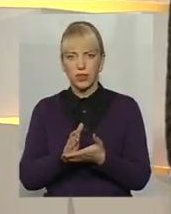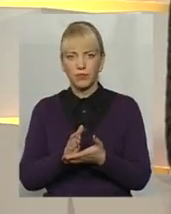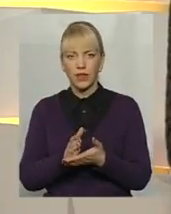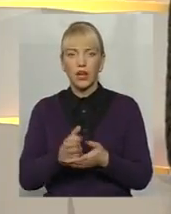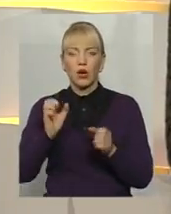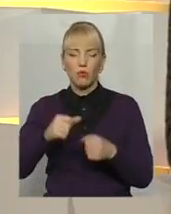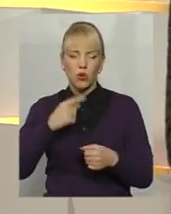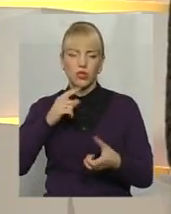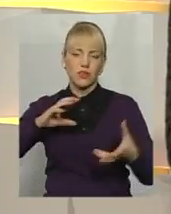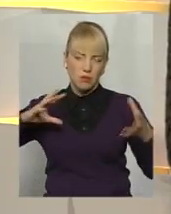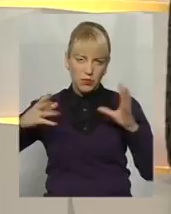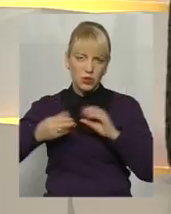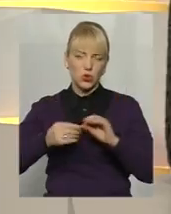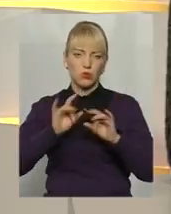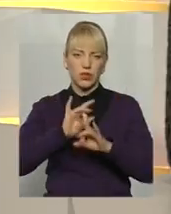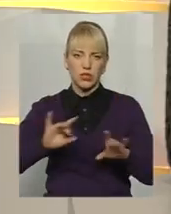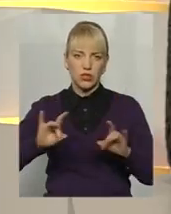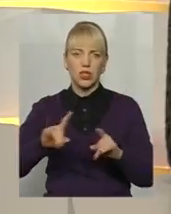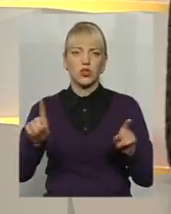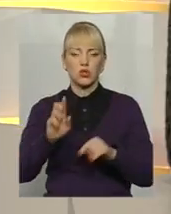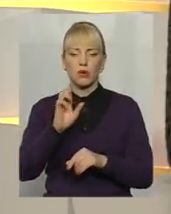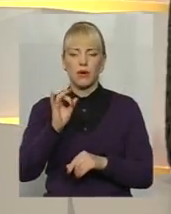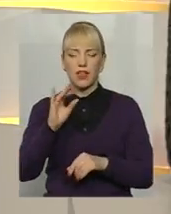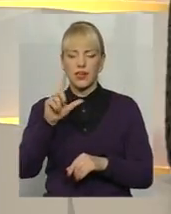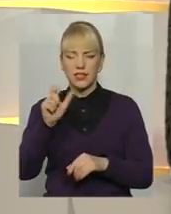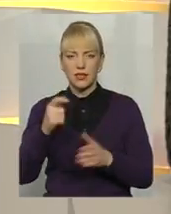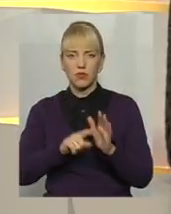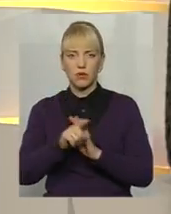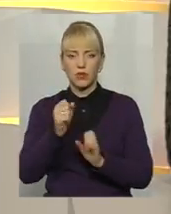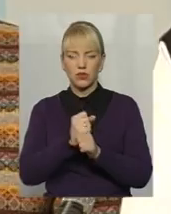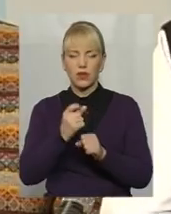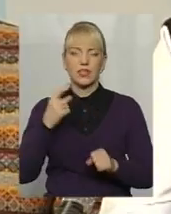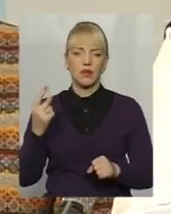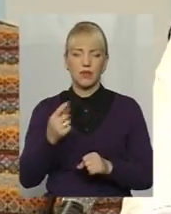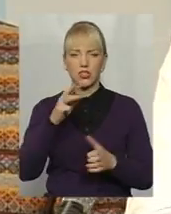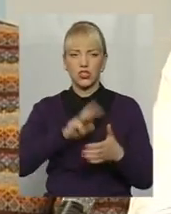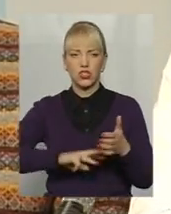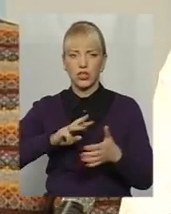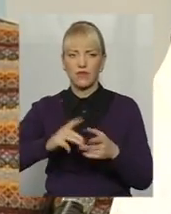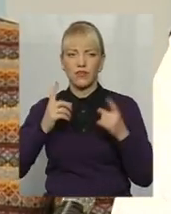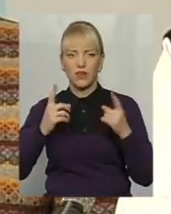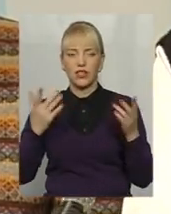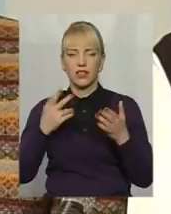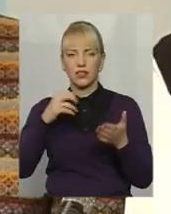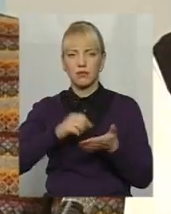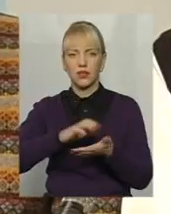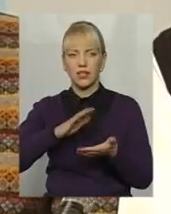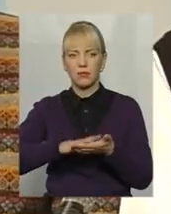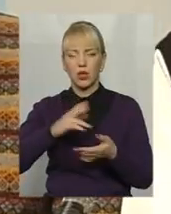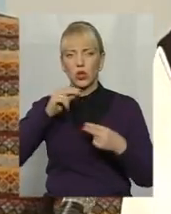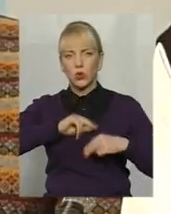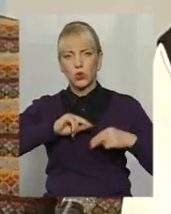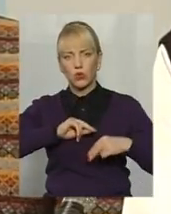підвести підсумки. Дійсно, з березня запрацювали. Перші штрафи великі, які передбачені трудовим